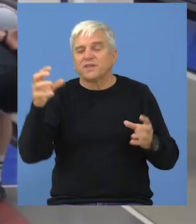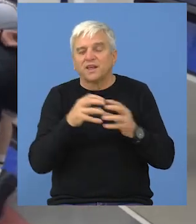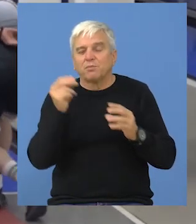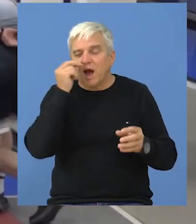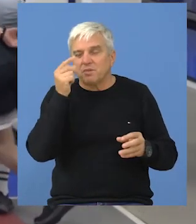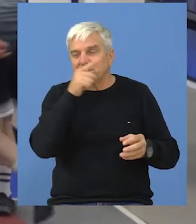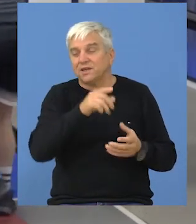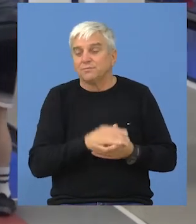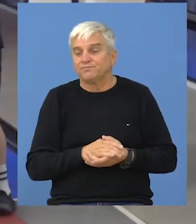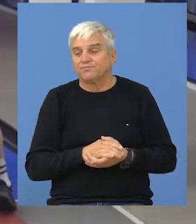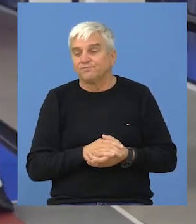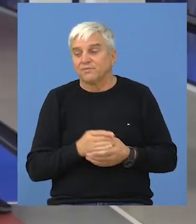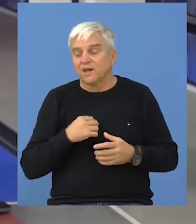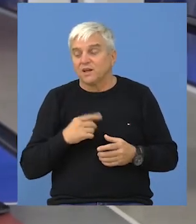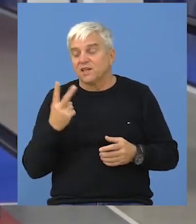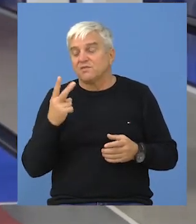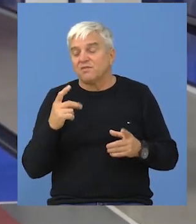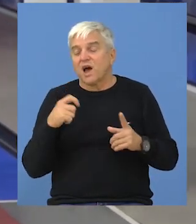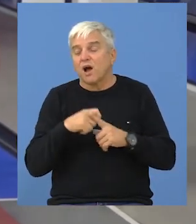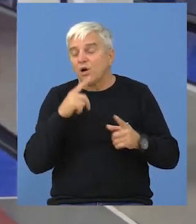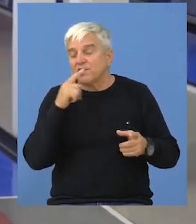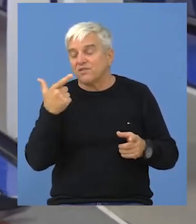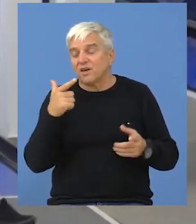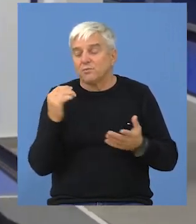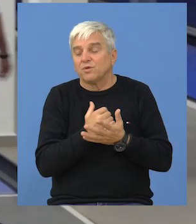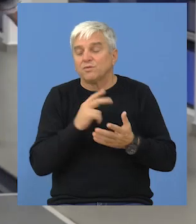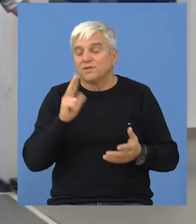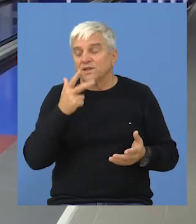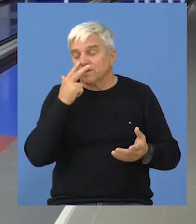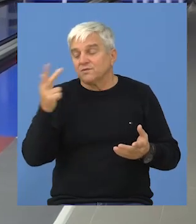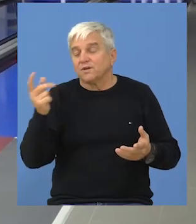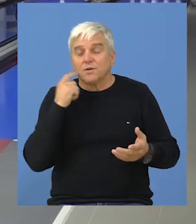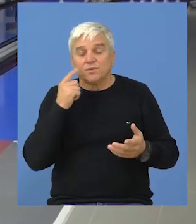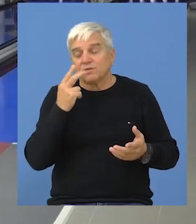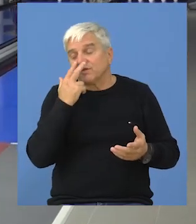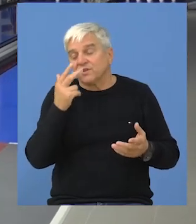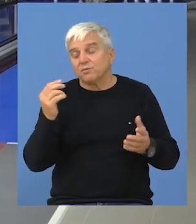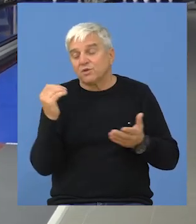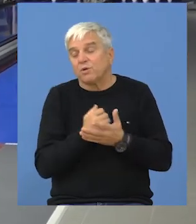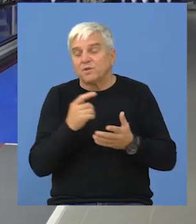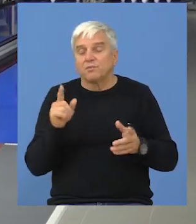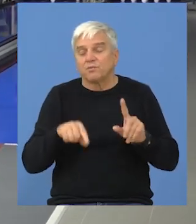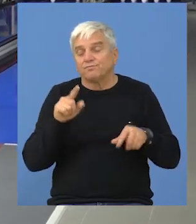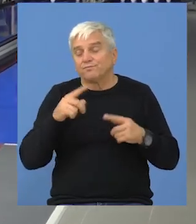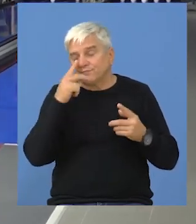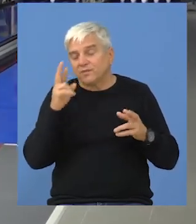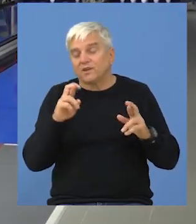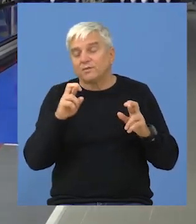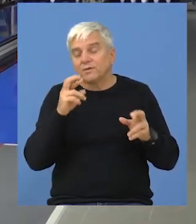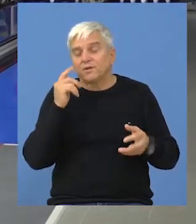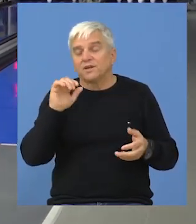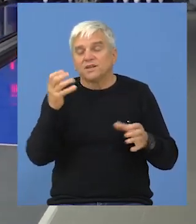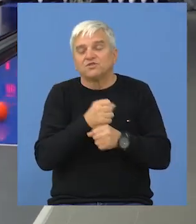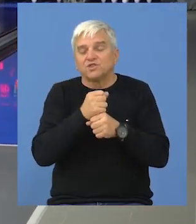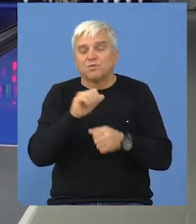u Apatine, ekipi Apatina, ali evo kažem dva kola, dve pobede, u trećem kolu također pokušavamo da pobedimo